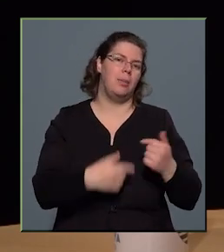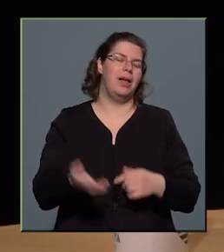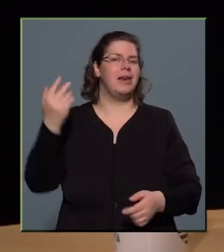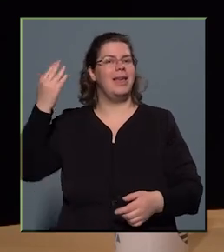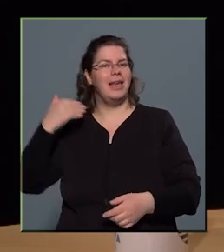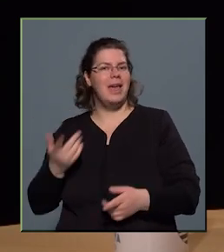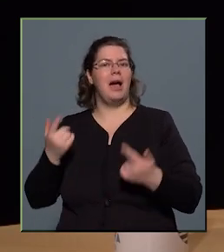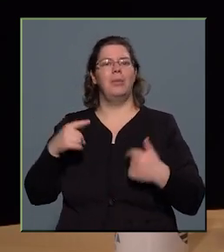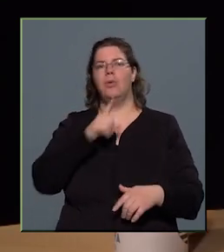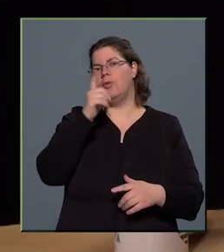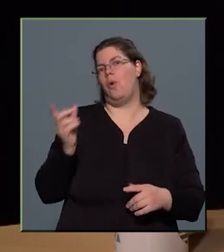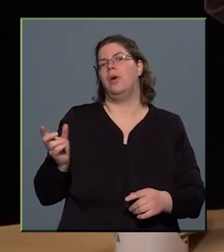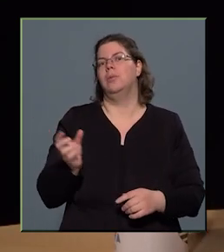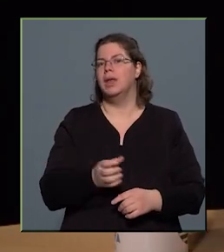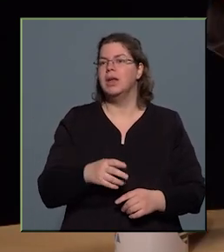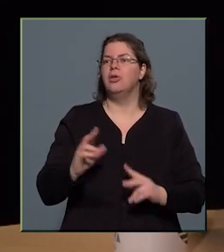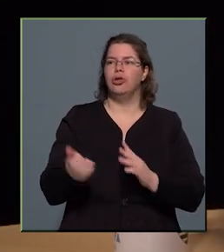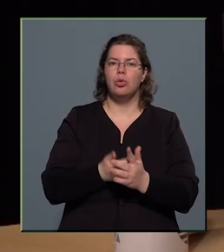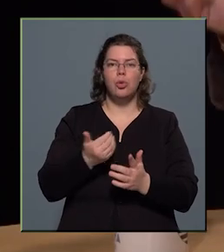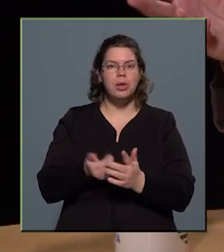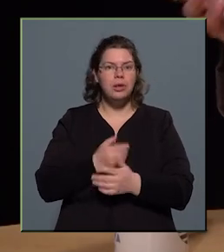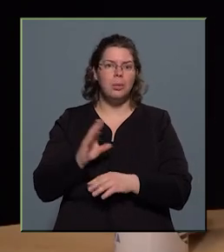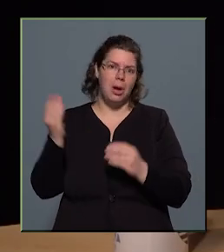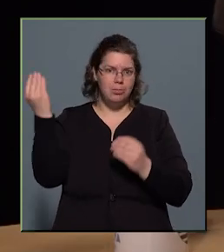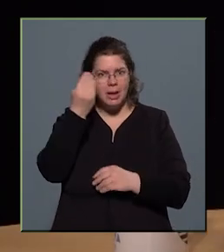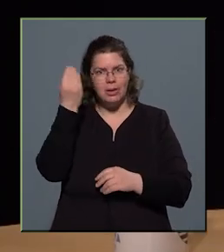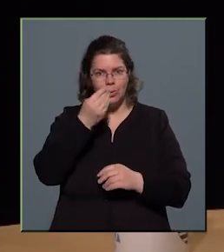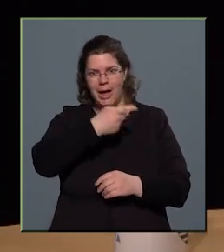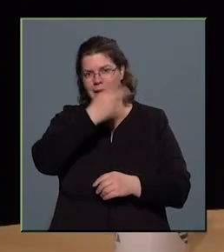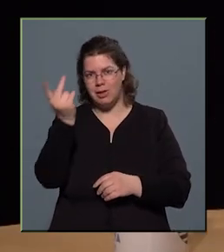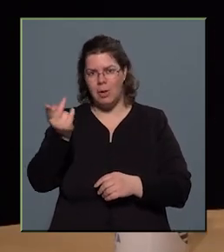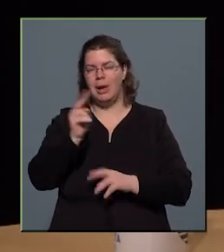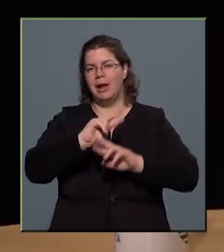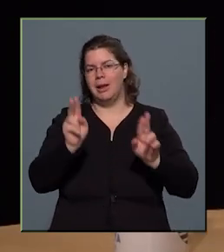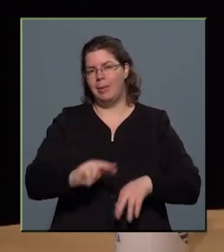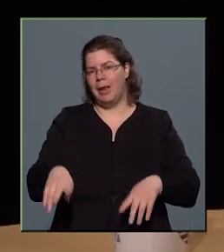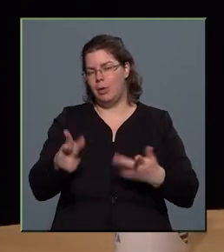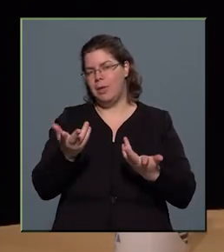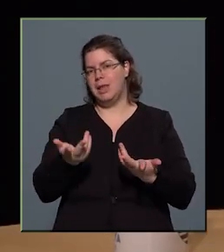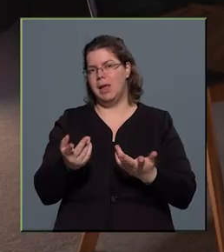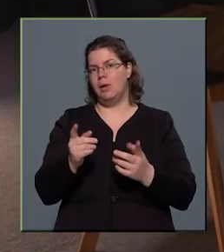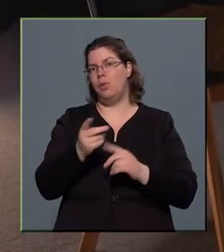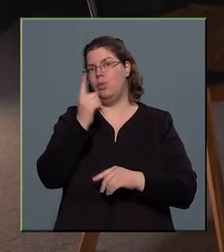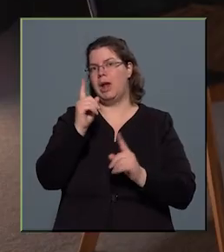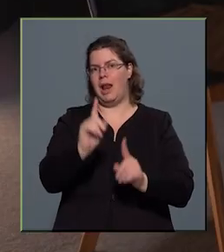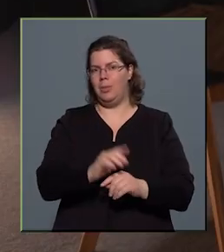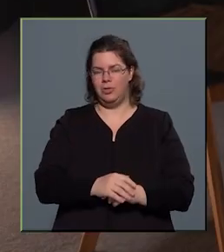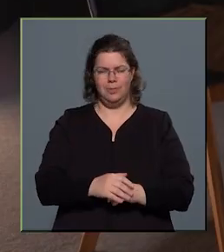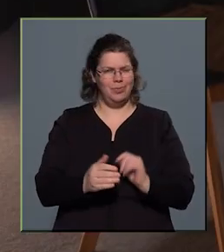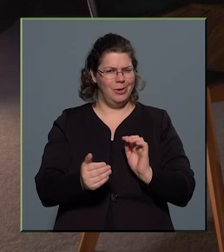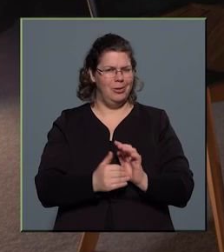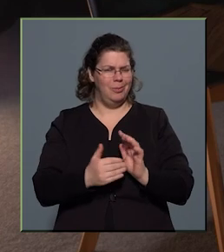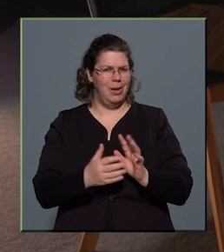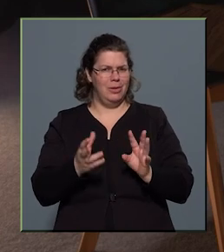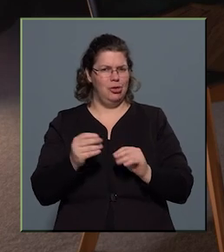közül valaki fog menni, és az újoncok pedig majd betanulják a szakmát a nemzetközi űrállomáson. Szóval még nagyon sok